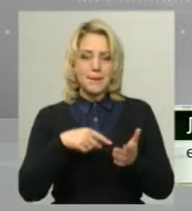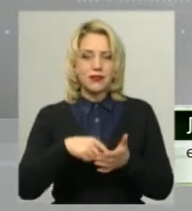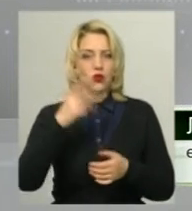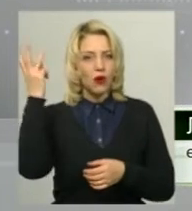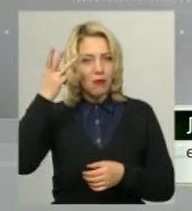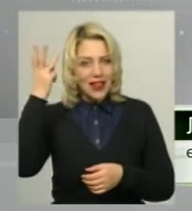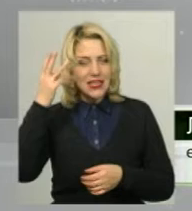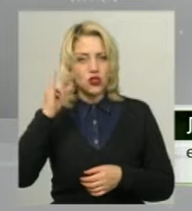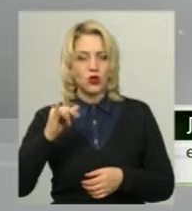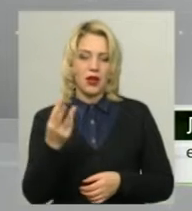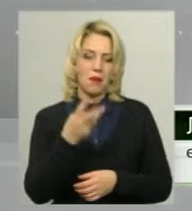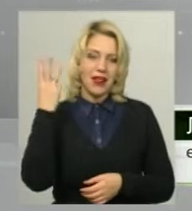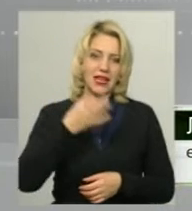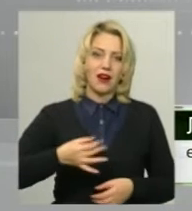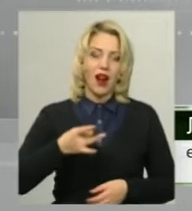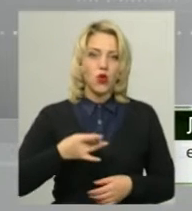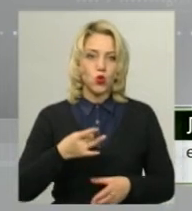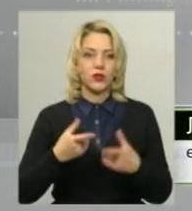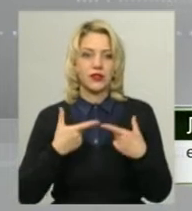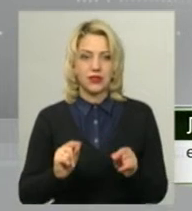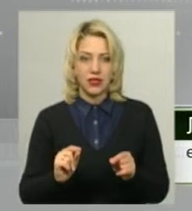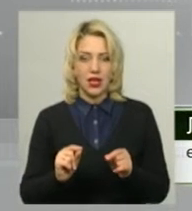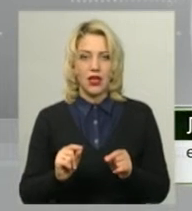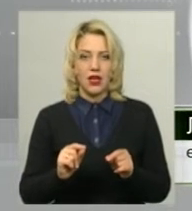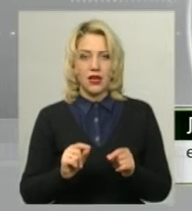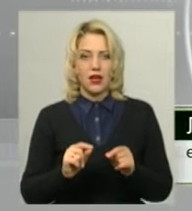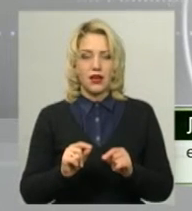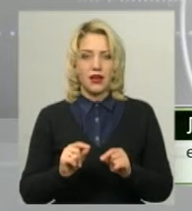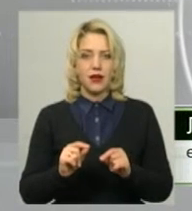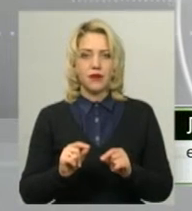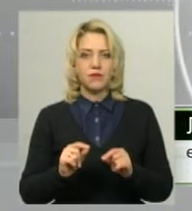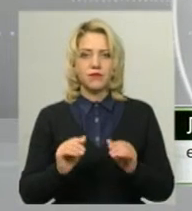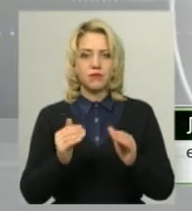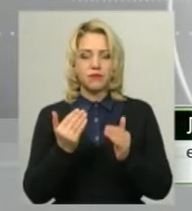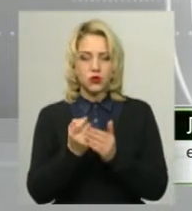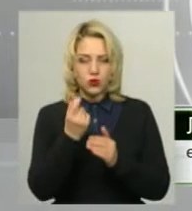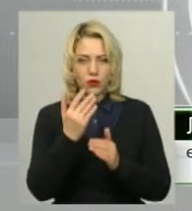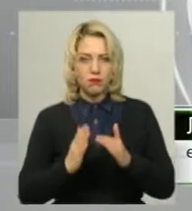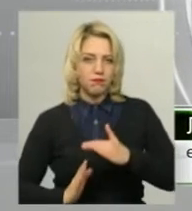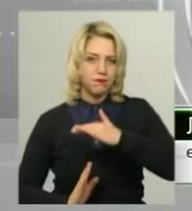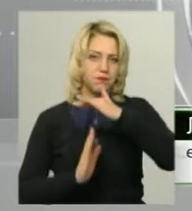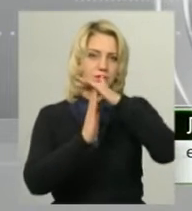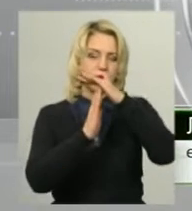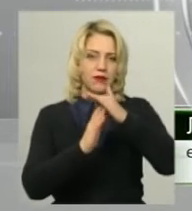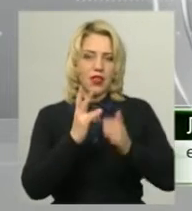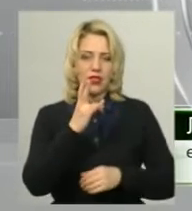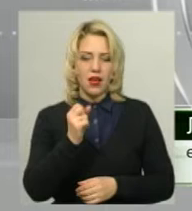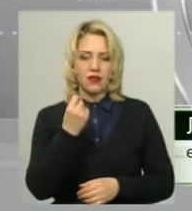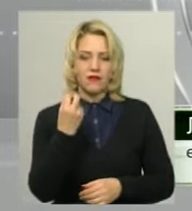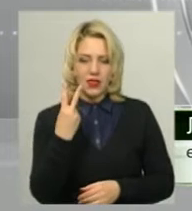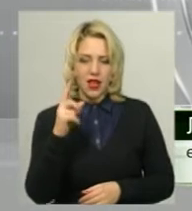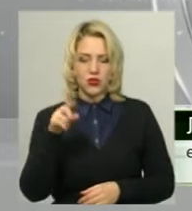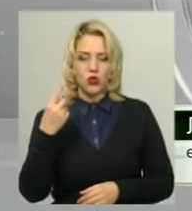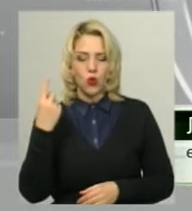Хмельницького району, де пороговий рівень перевищено на 12,1 та